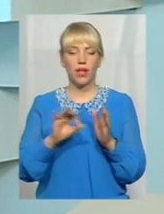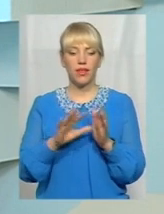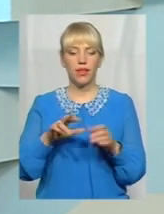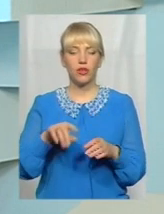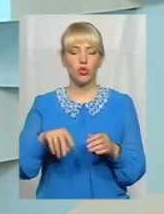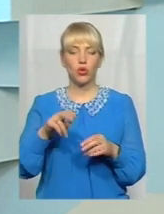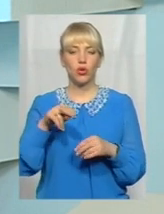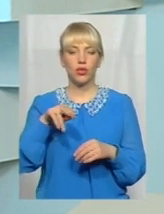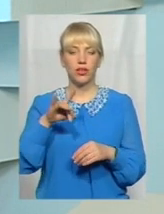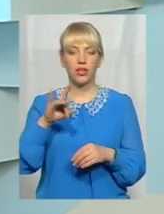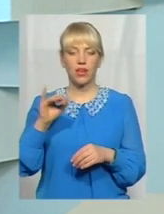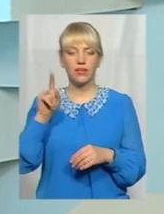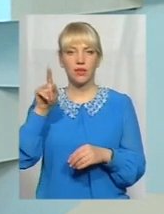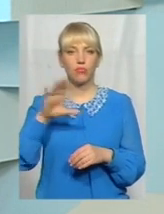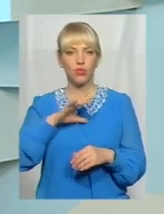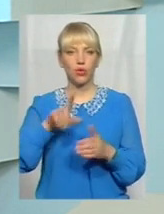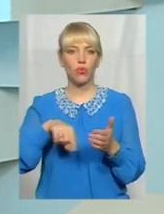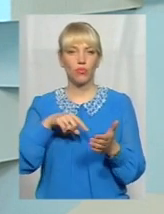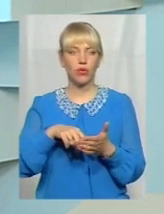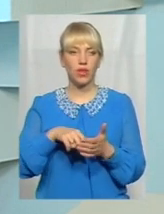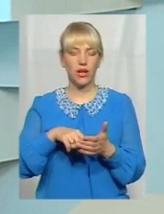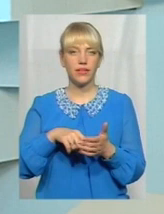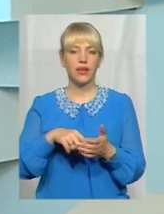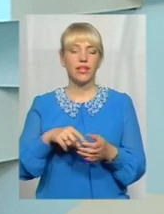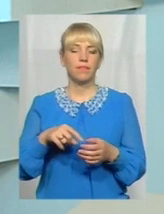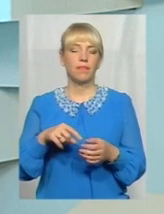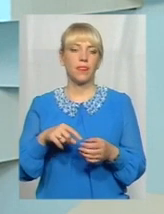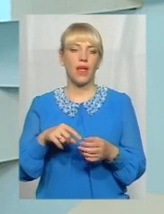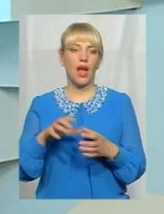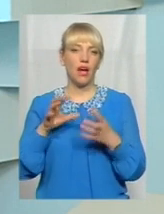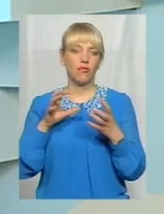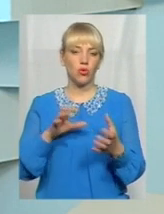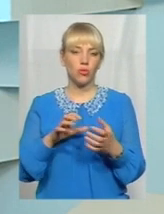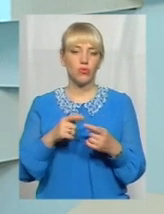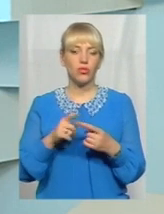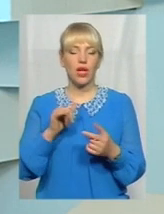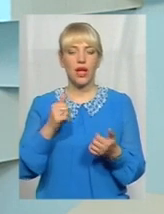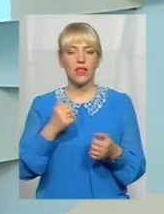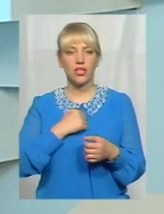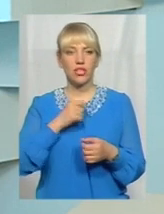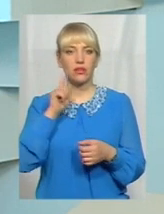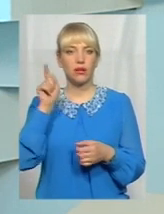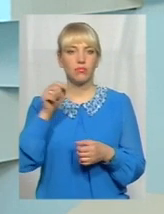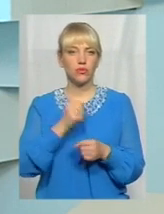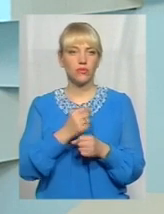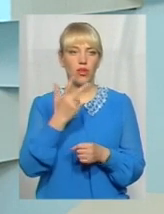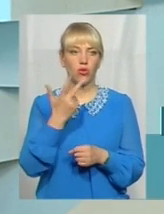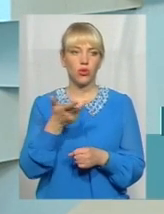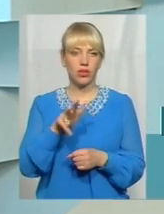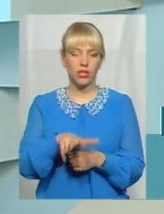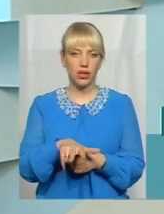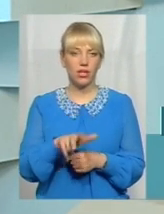автобуси. На жаль, там замість вісьми машин працювало максимум три, тому що